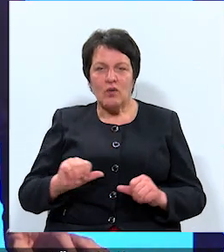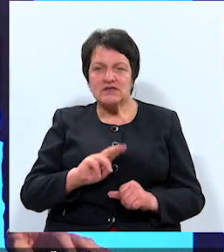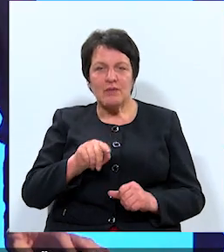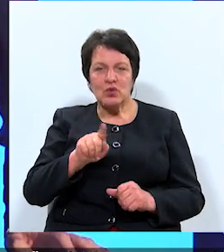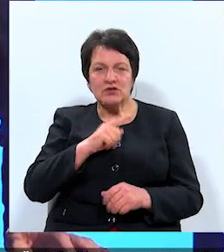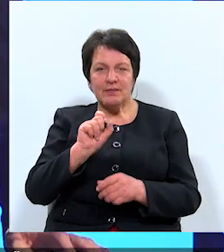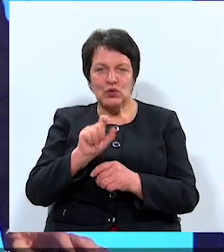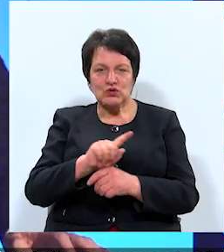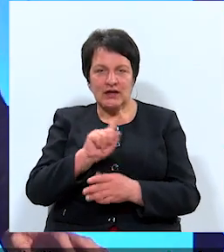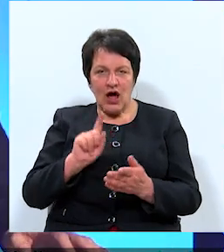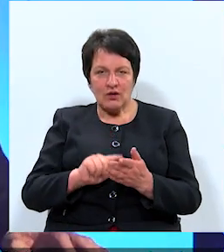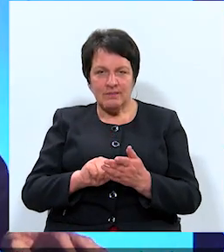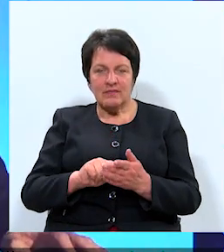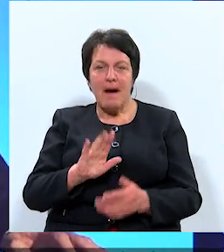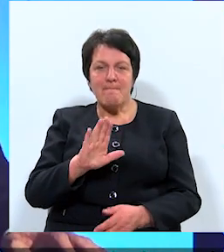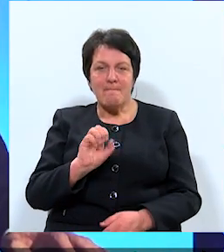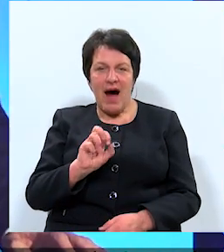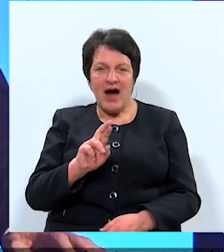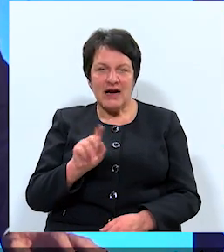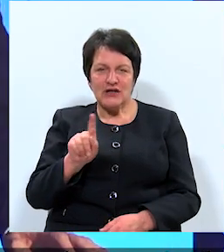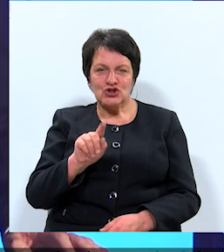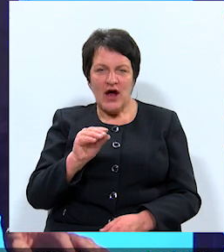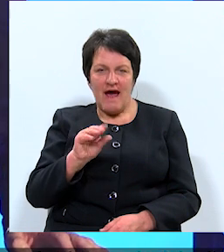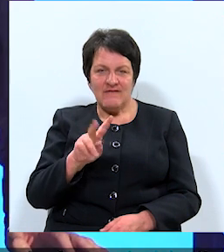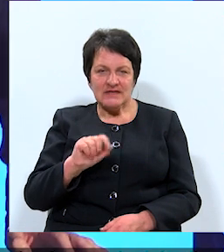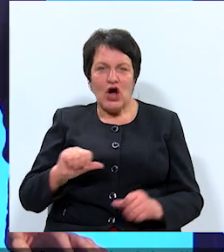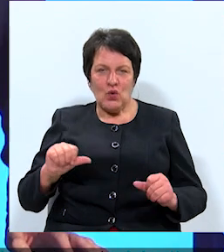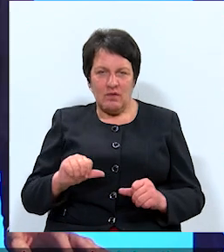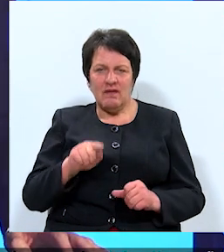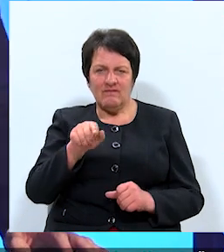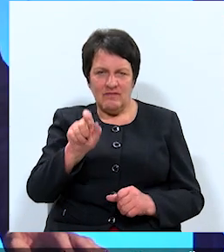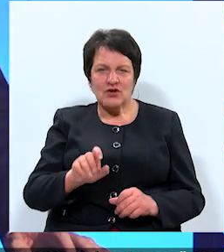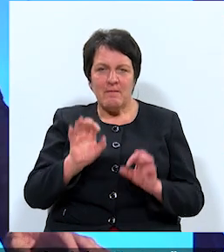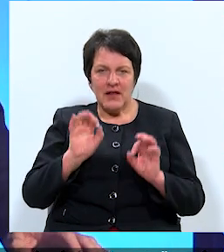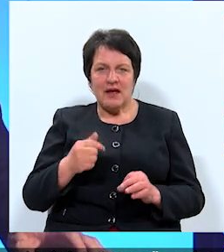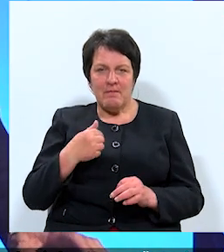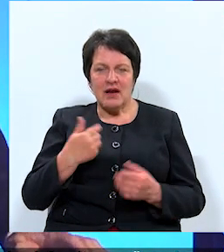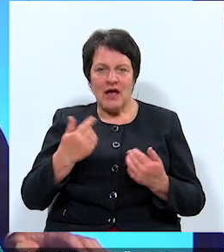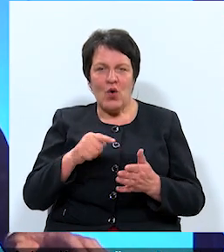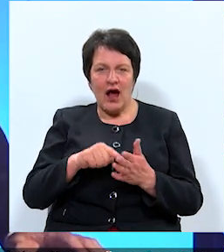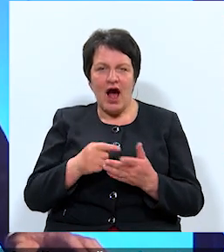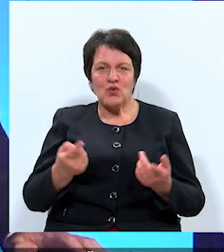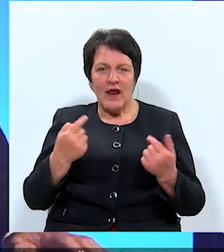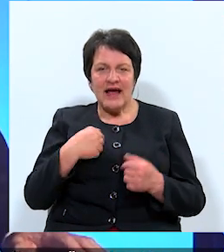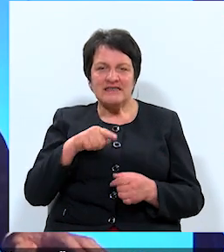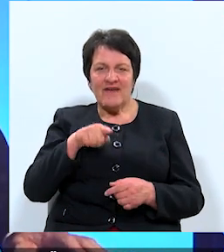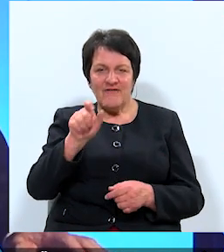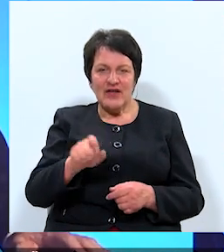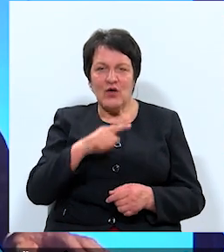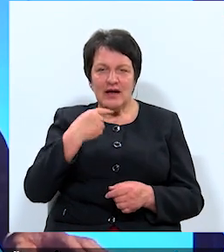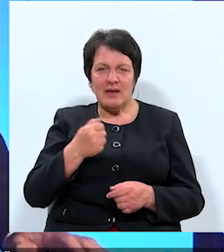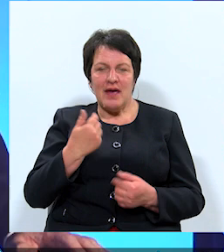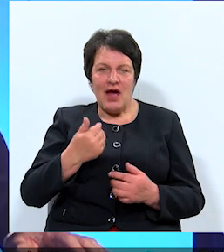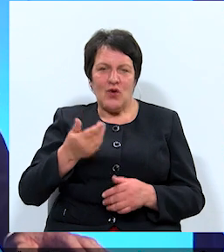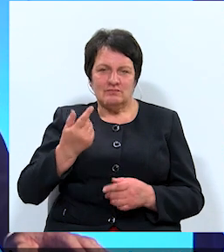Tālāk… Es gribu uzdot jautājumu par Ševsko kungam, kurš patiesībā man jau kādu laiku ir… Es viņu gribu jau kādu